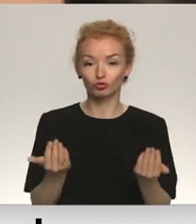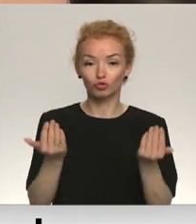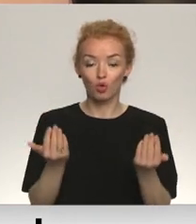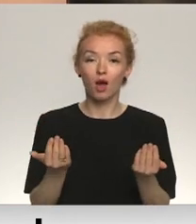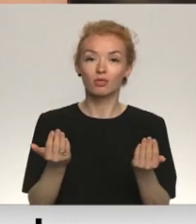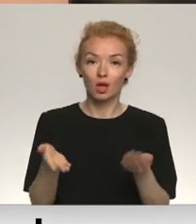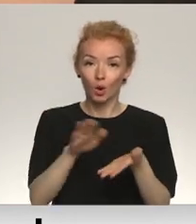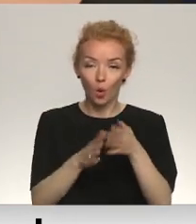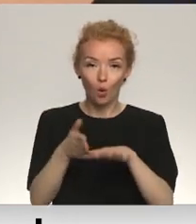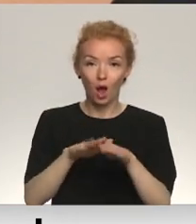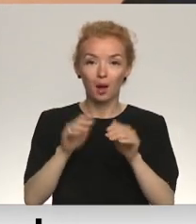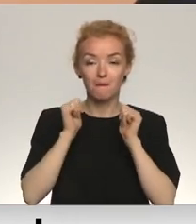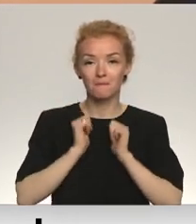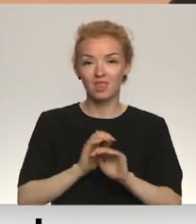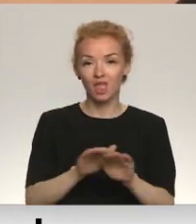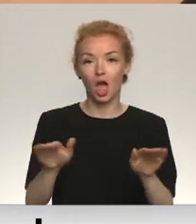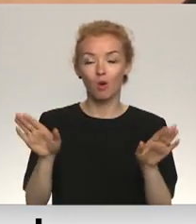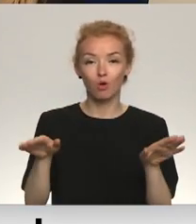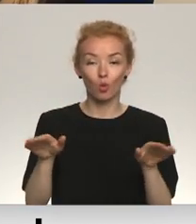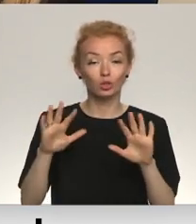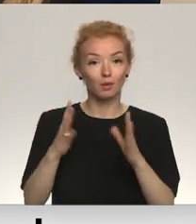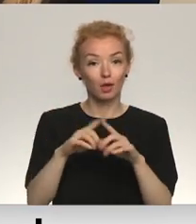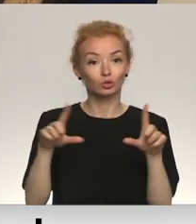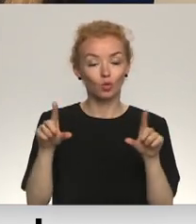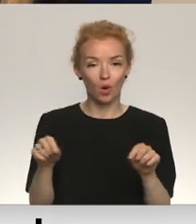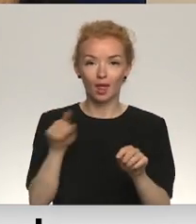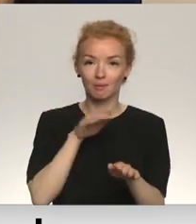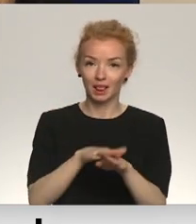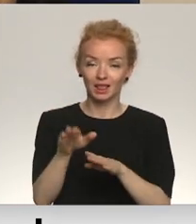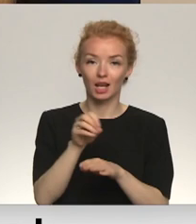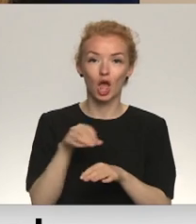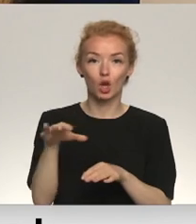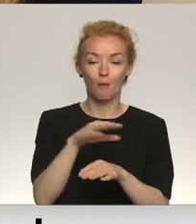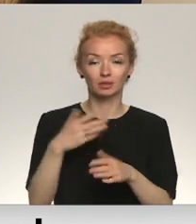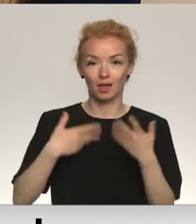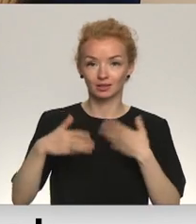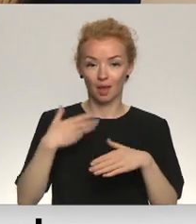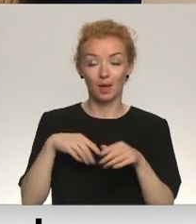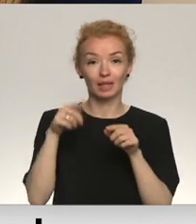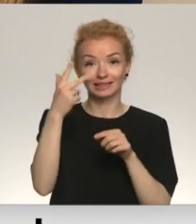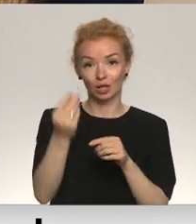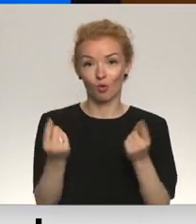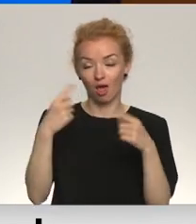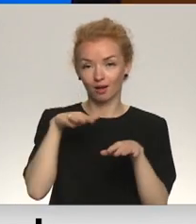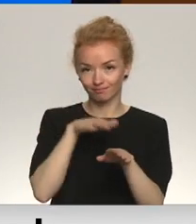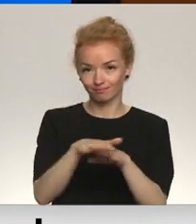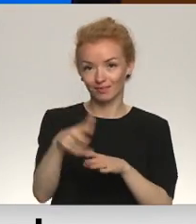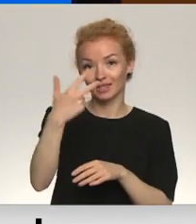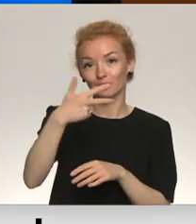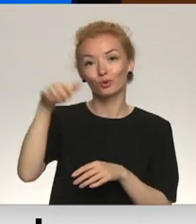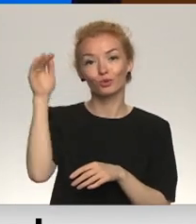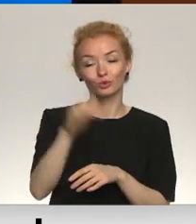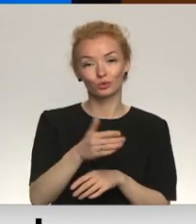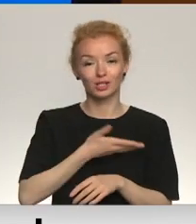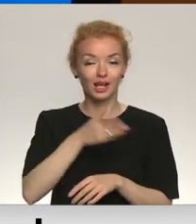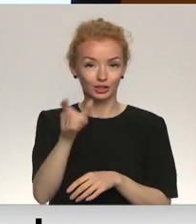miera baloži, bet teju visās Latvijas skolās tiekot pildīti Eiropas eksāmeni. Trīs dienu laikā to izpildīšu vairāk nekā 30 tūkstoši